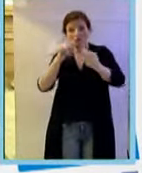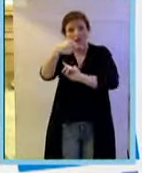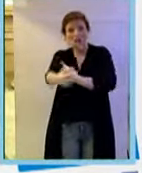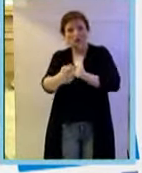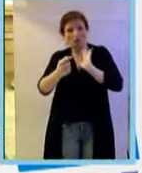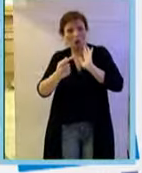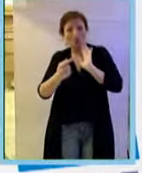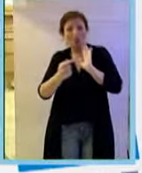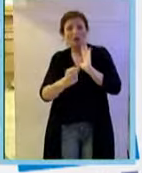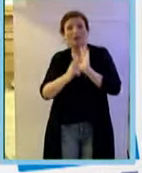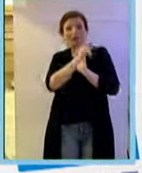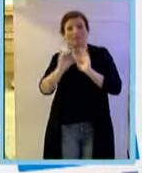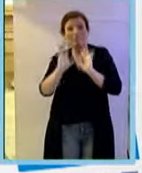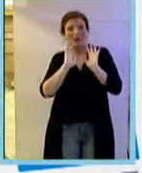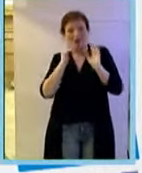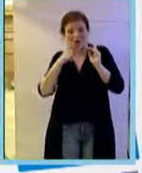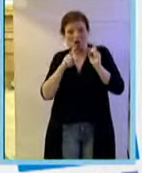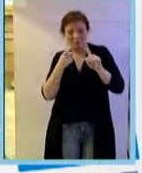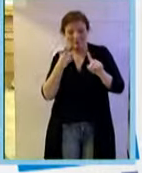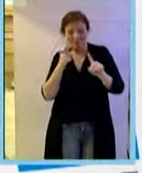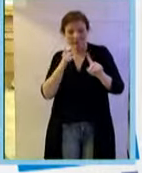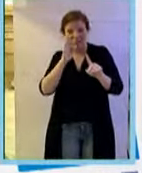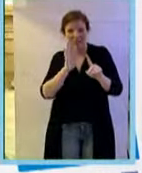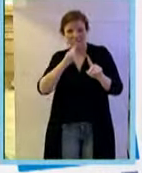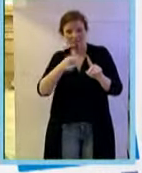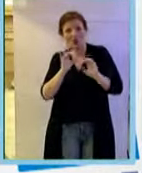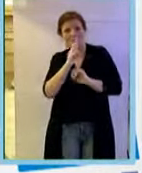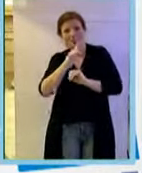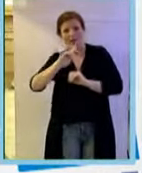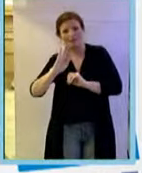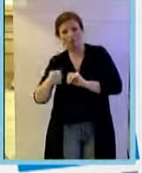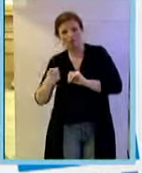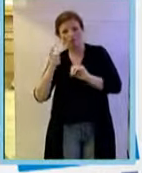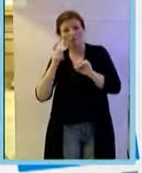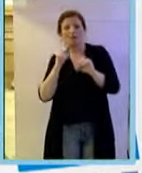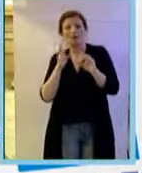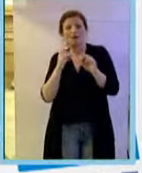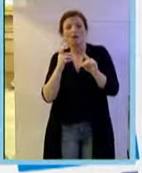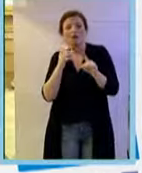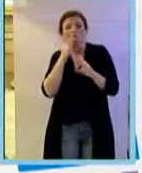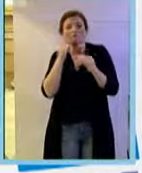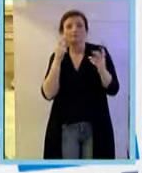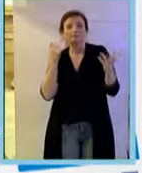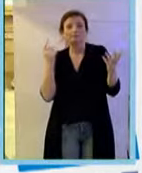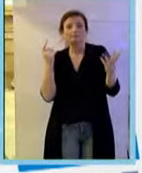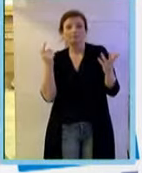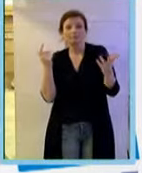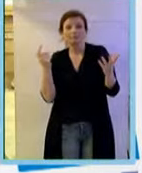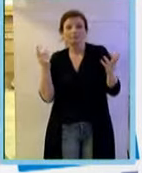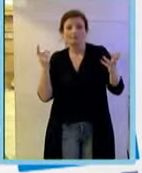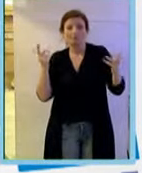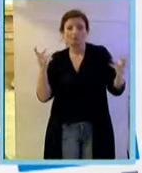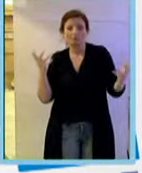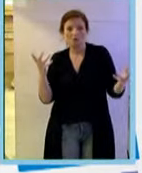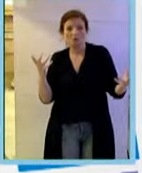Il knock-out della FG o al BFG è stato quindi un qualcosa che ha dato l